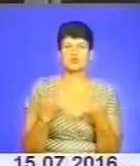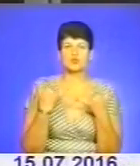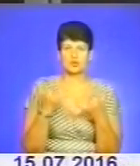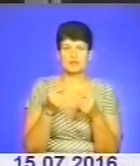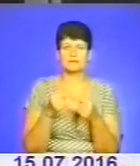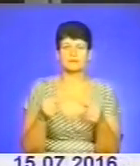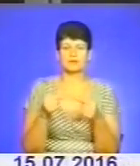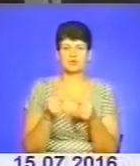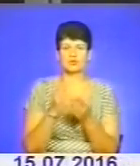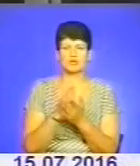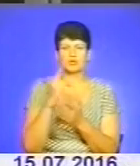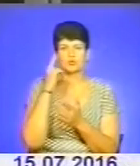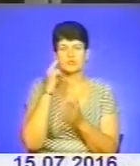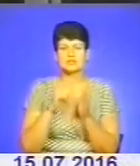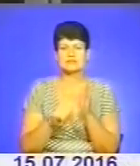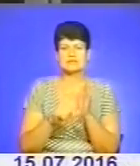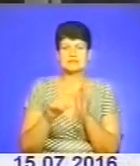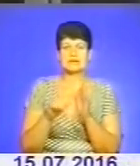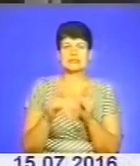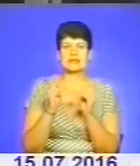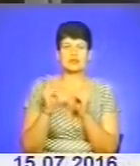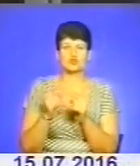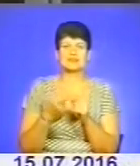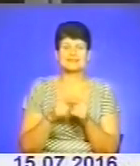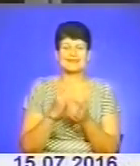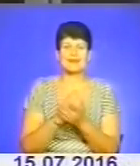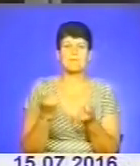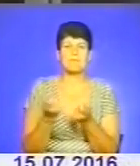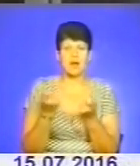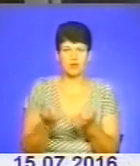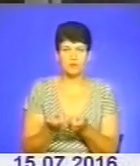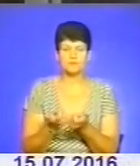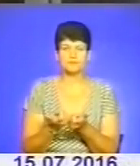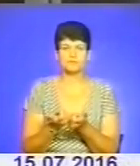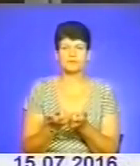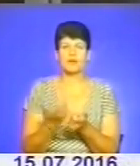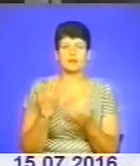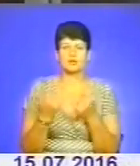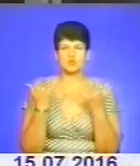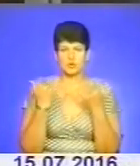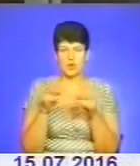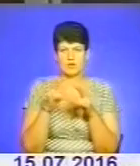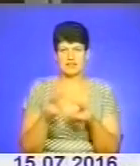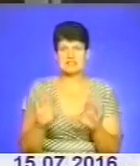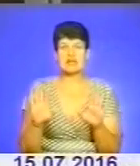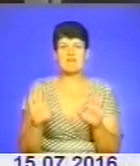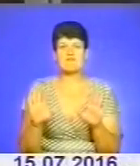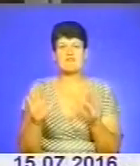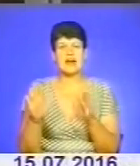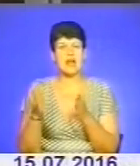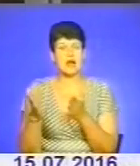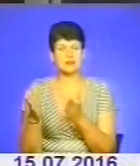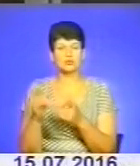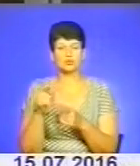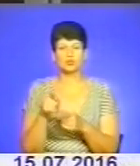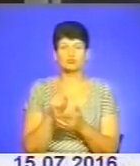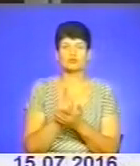сформована думка, що 60 ліжок, звичайно, це замало. Але сьогодні вже розглядається варіант, що тут